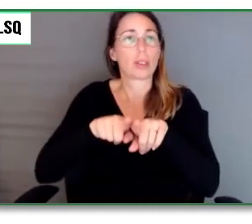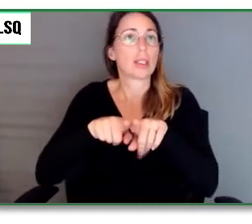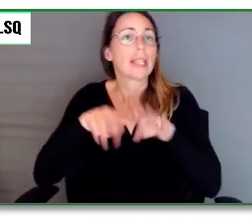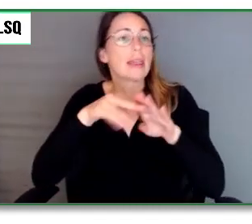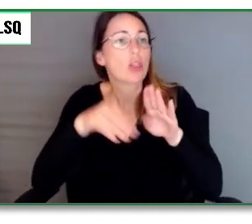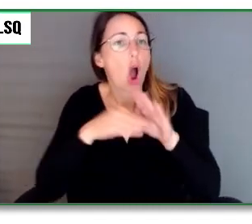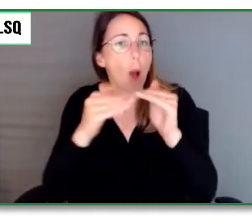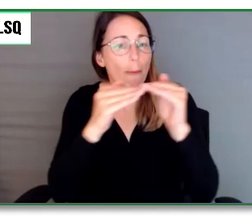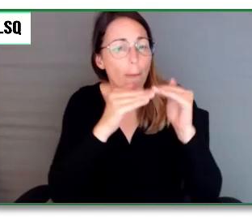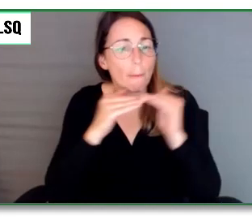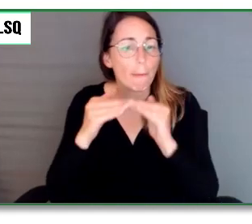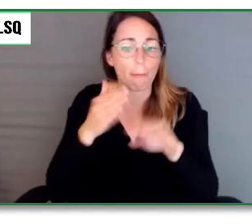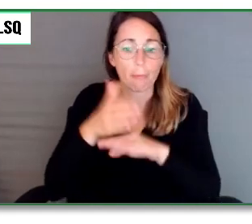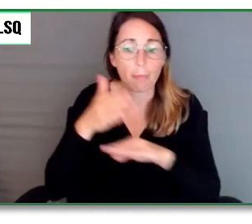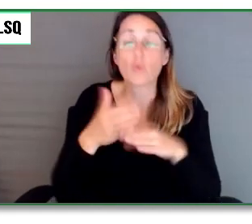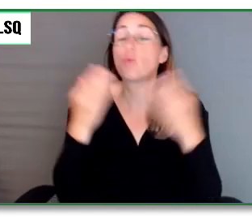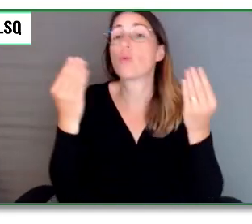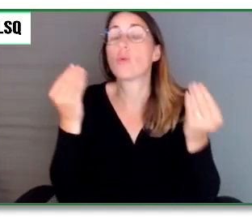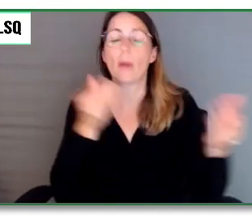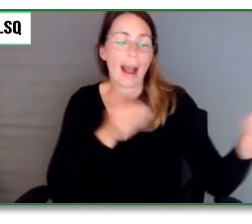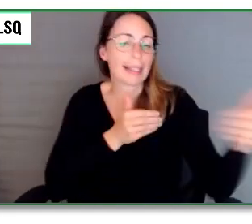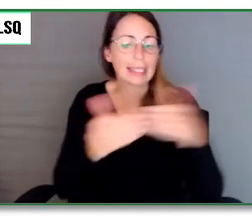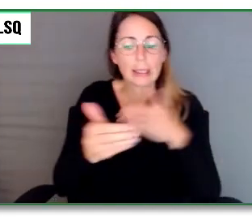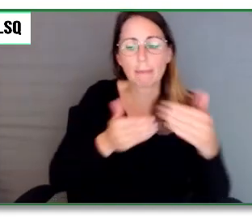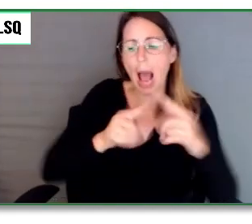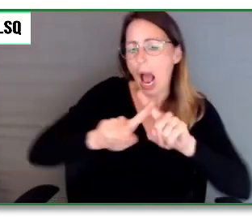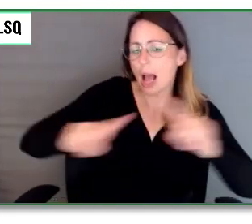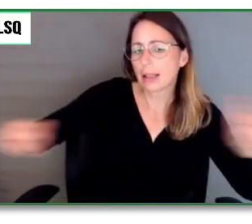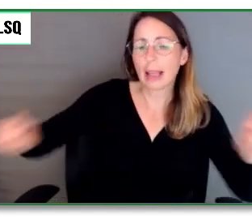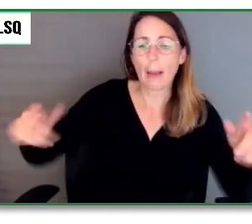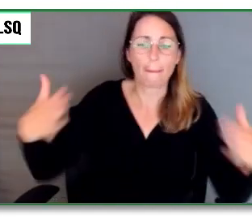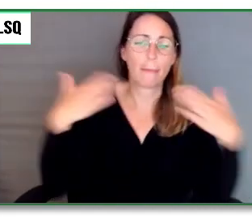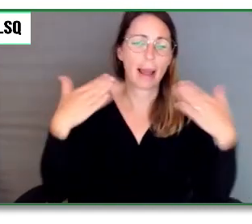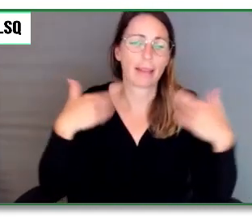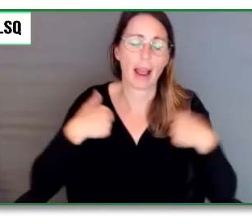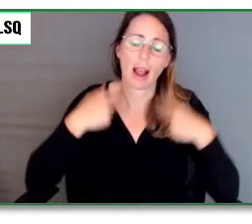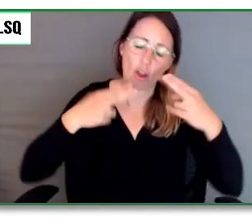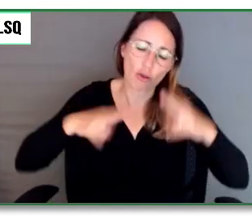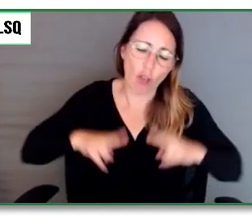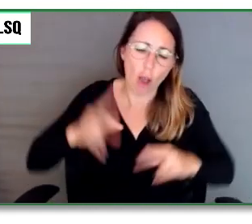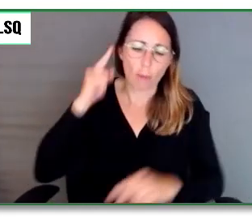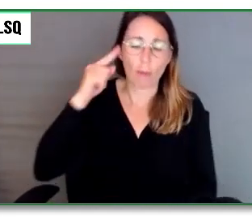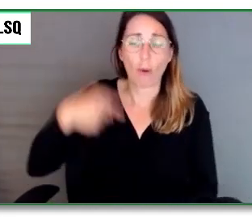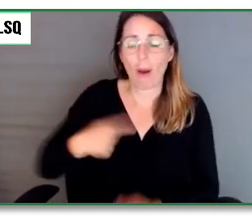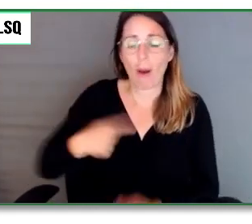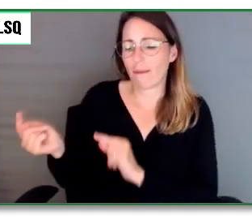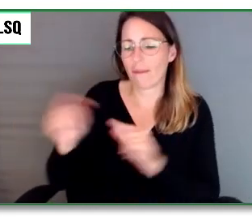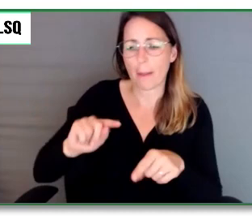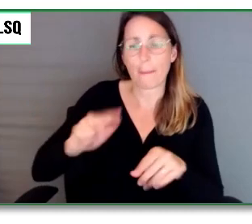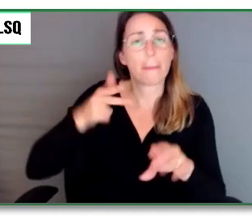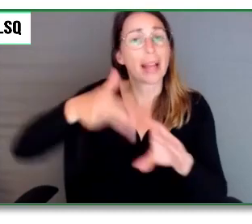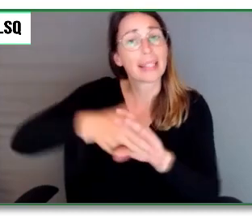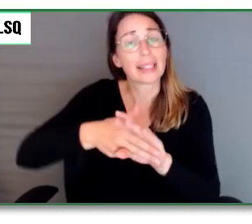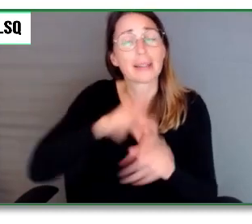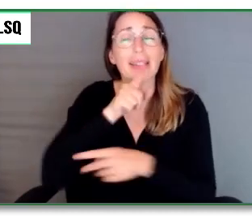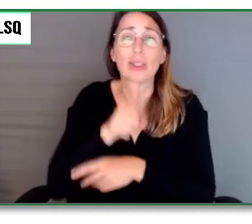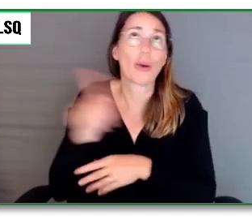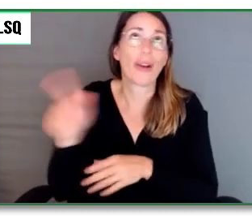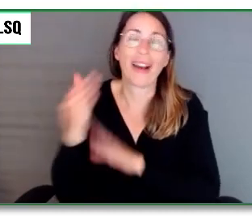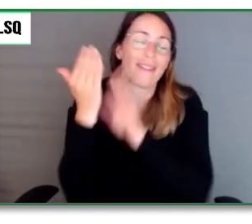C'est vraiment un honneur pour moi d'être ici, bien que nous n'ayons pas eu la possibilité de nous voir en personne. Comme je le mentionne,